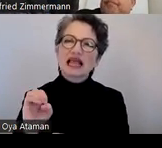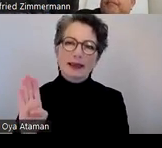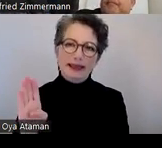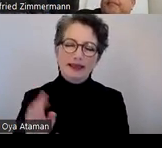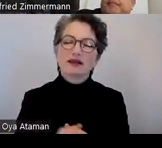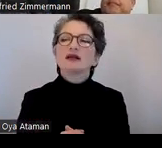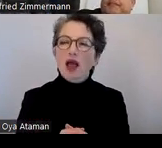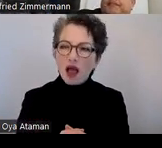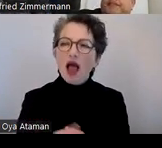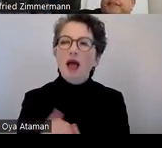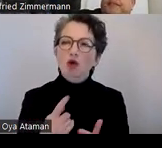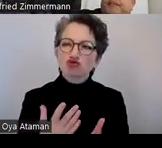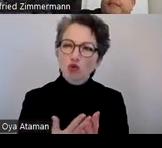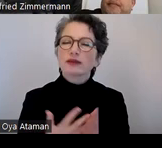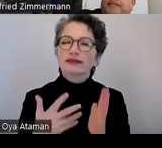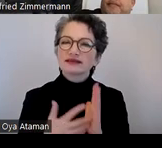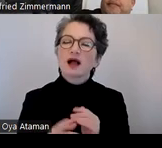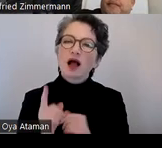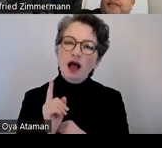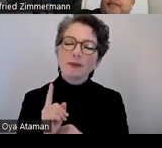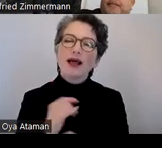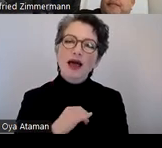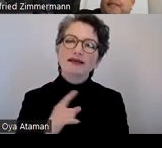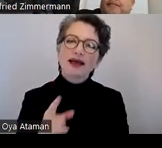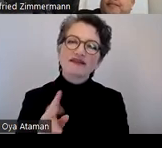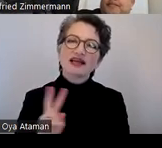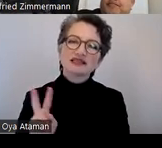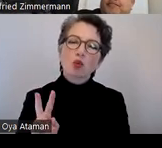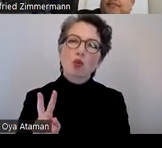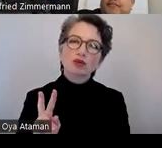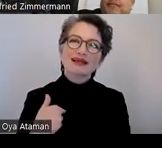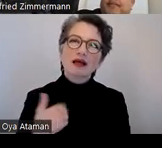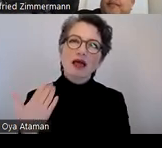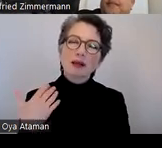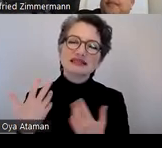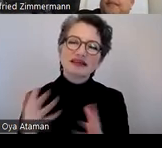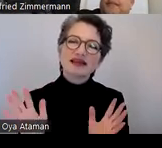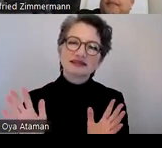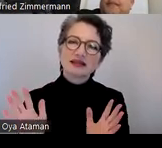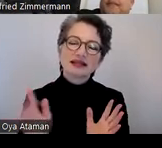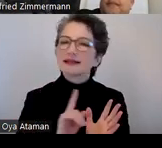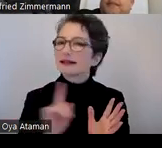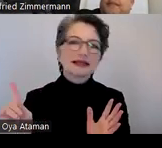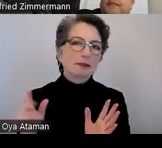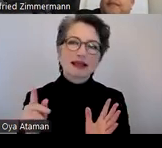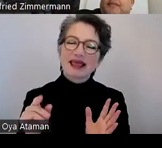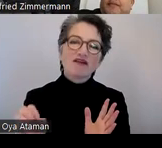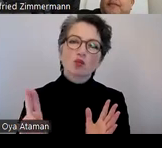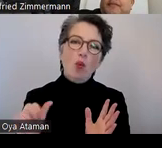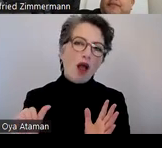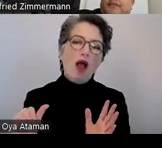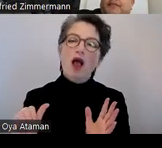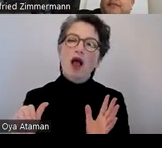ja habe ich auch schon getestet der war leider auch in der Version den ich damals hatte nicht PDF UA